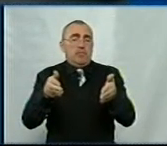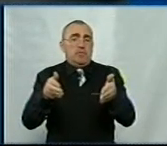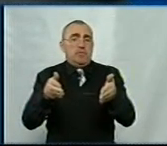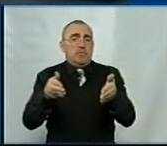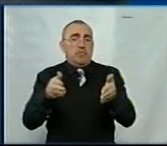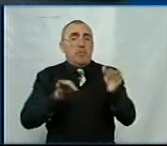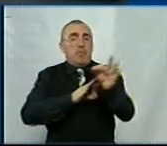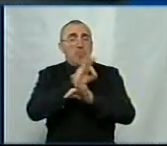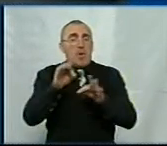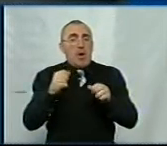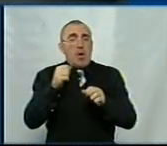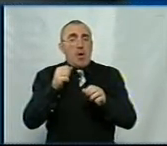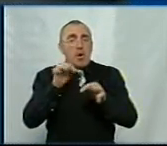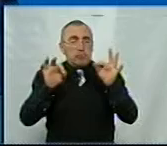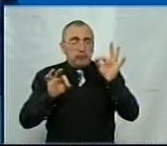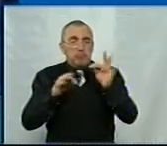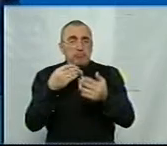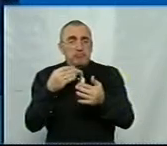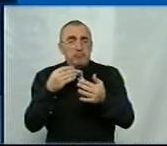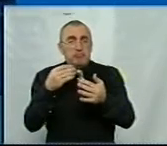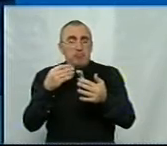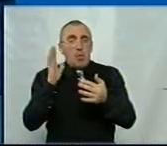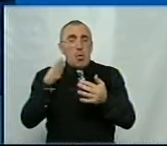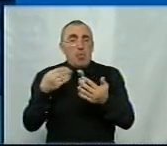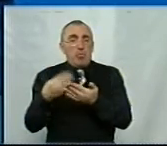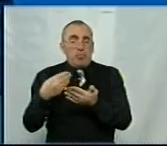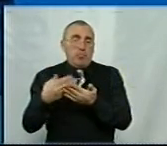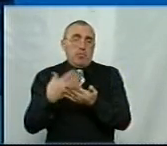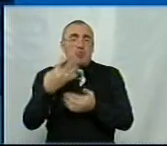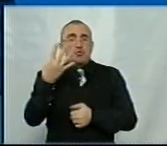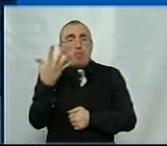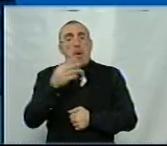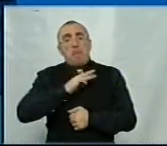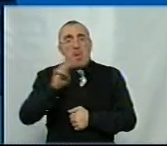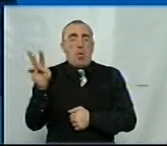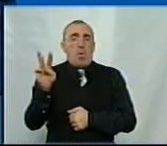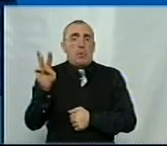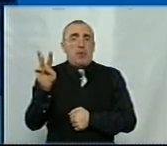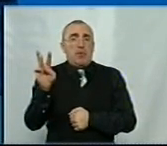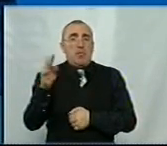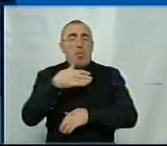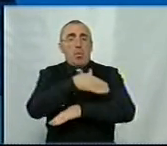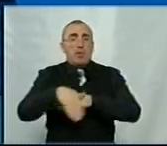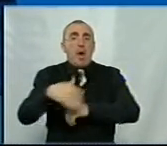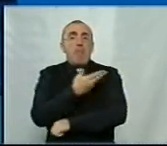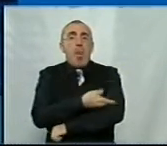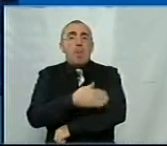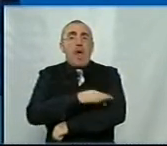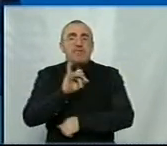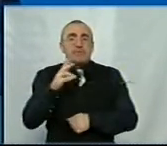проєктанти розрахували, що кошторис буде коштувати 45 мільйонів вулиці Полтавської.